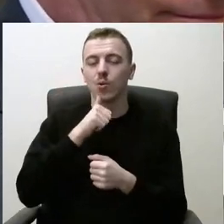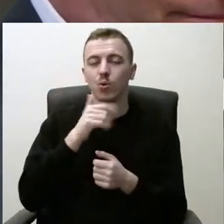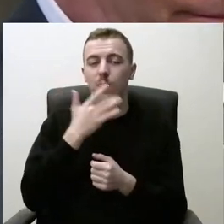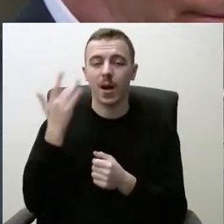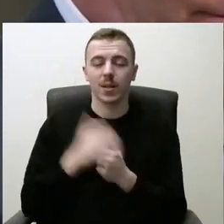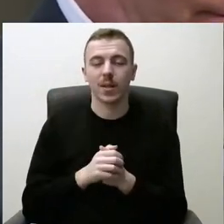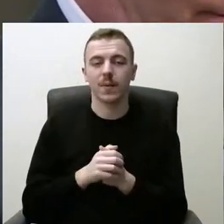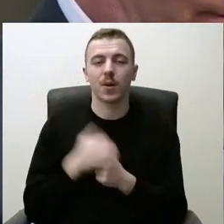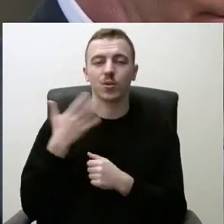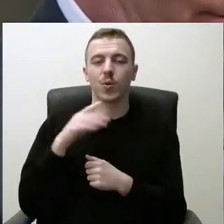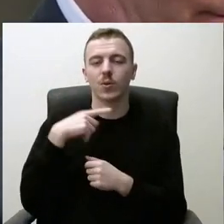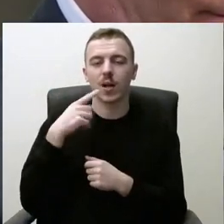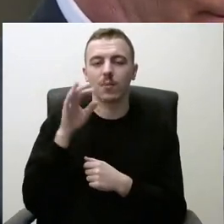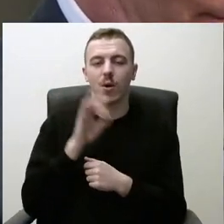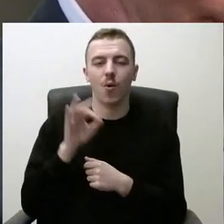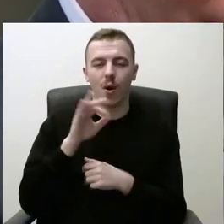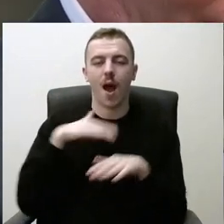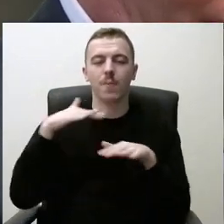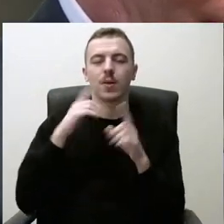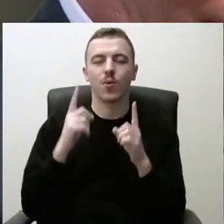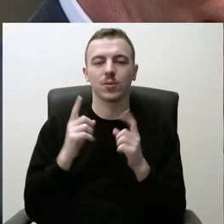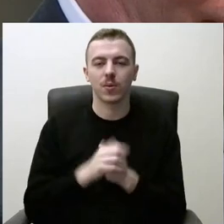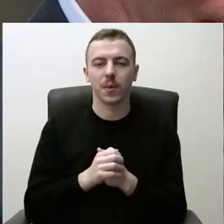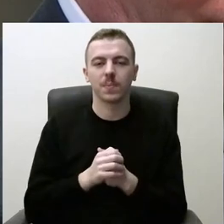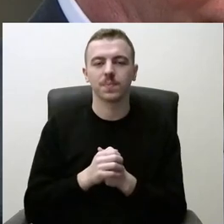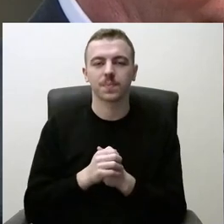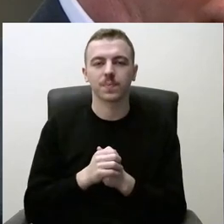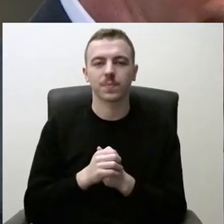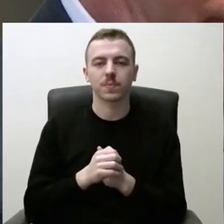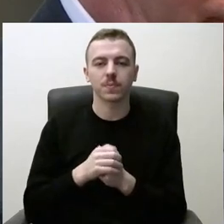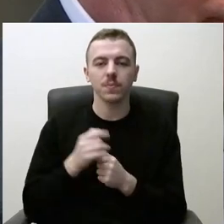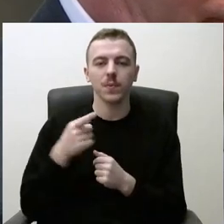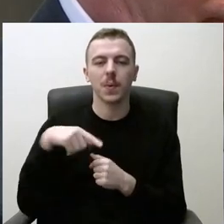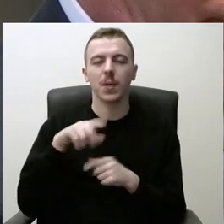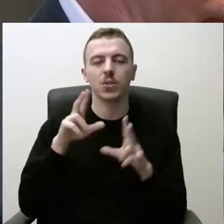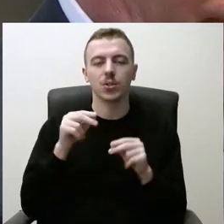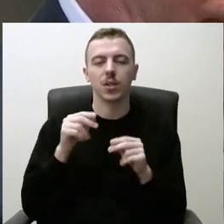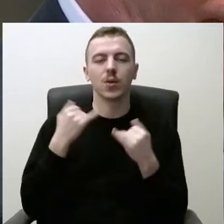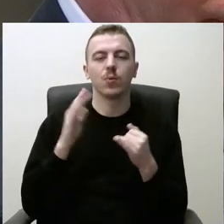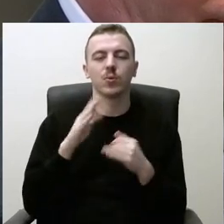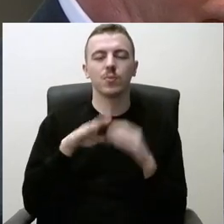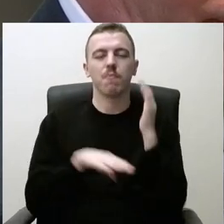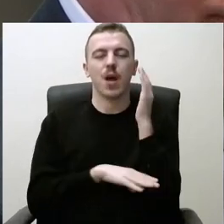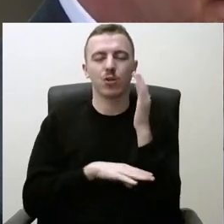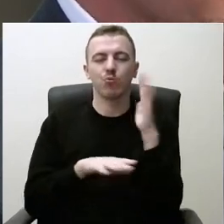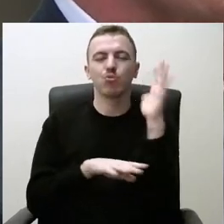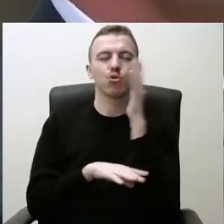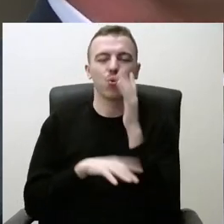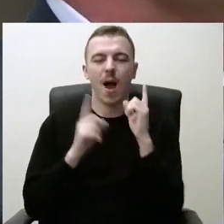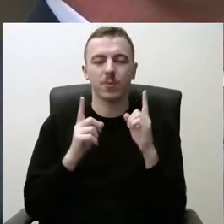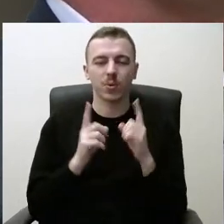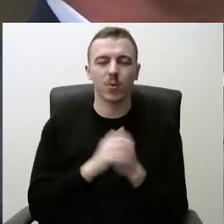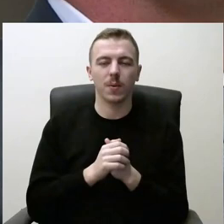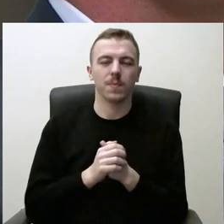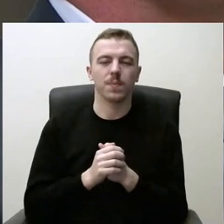tai daugiausia kalbėsiu aplinkosaugą. Tai mes užtikrinsime medžių ir muškų apsaugą. Sieksime,